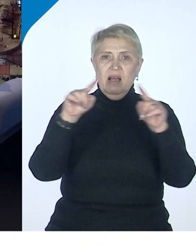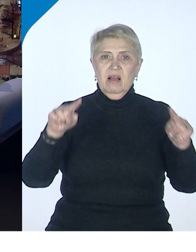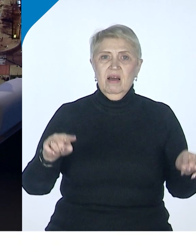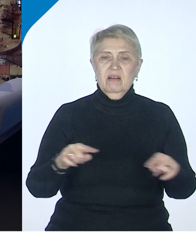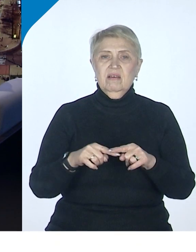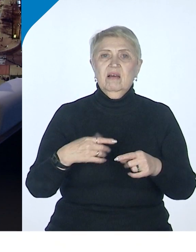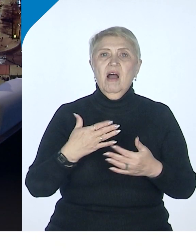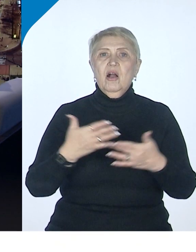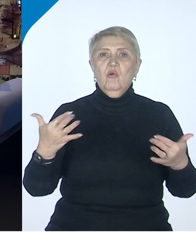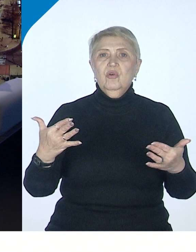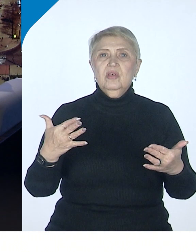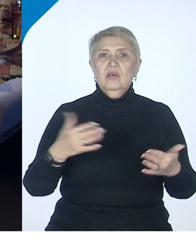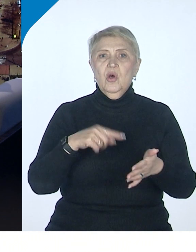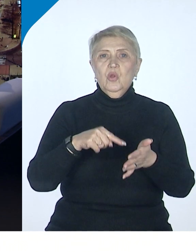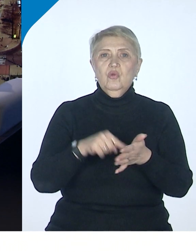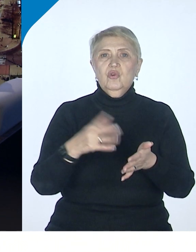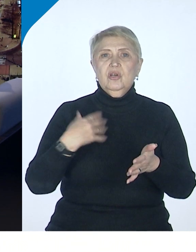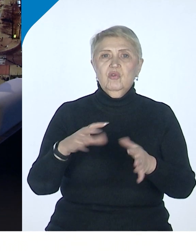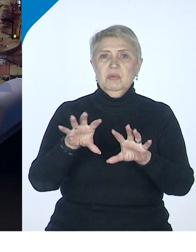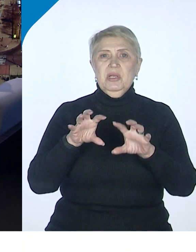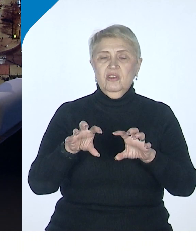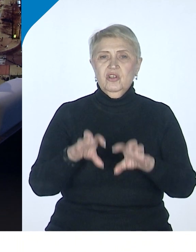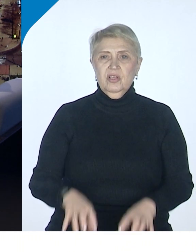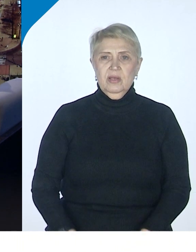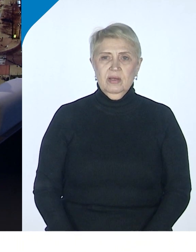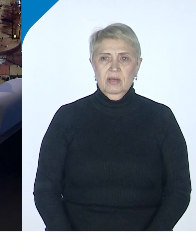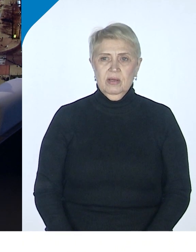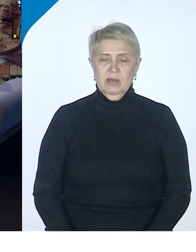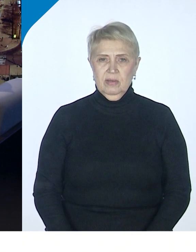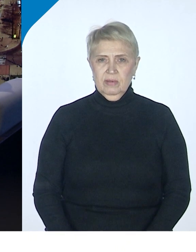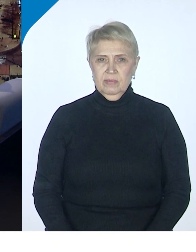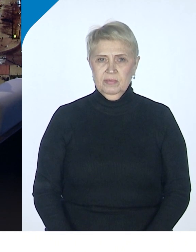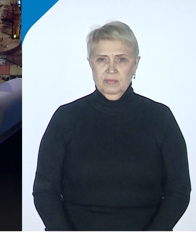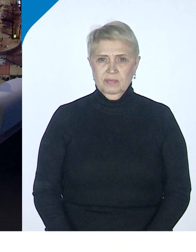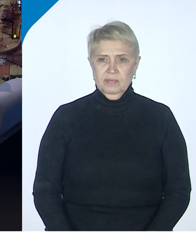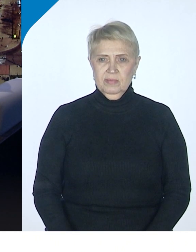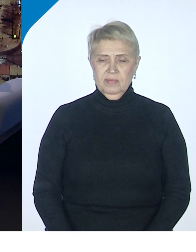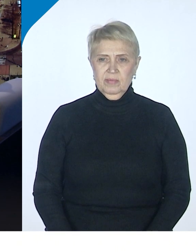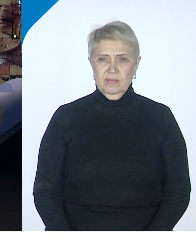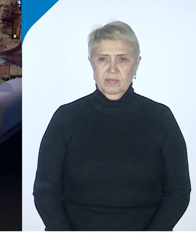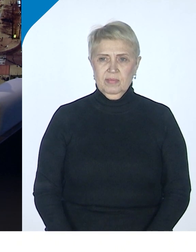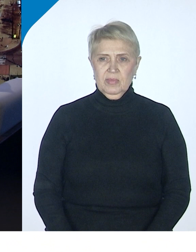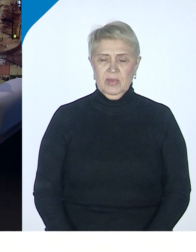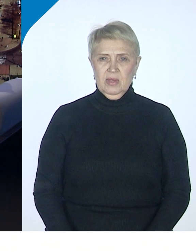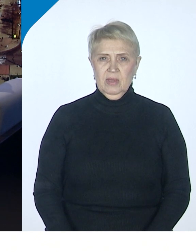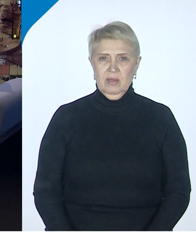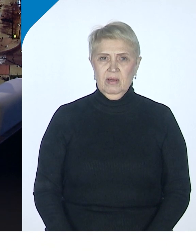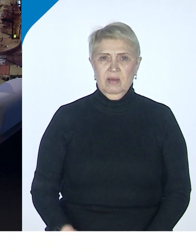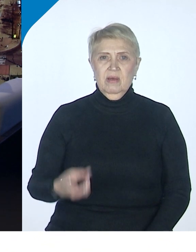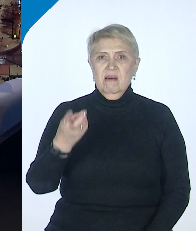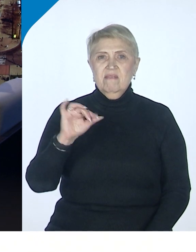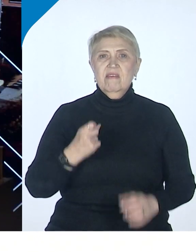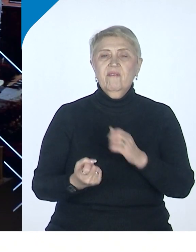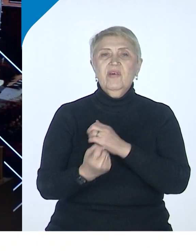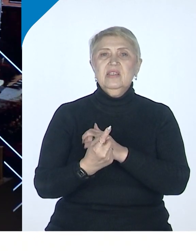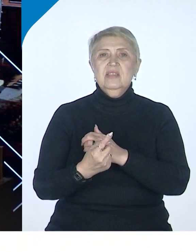эксклюзивной точкой притяжения и так далее. То есть, ну, не возникнет здесь,